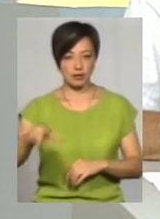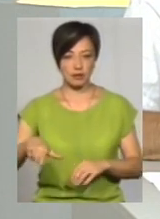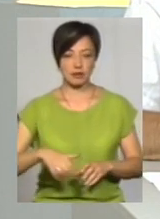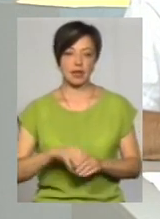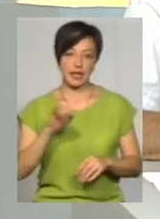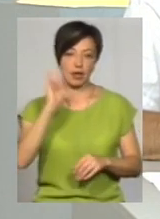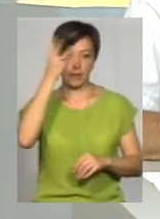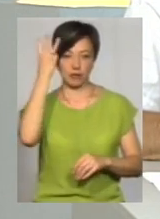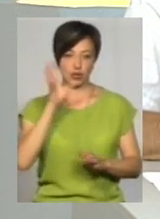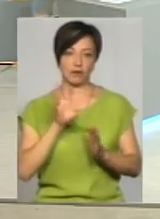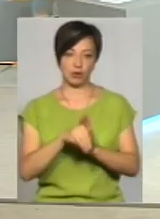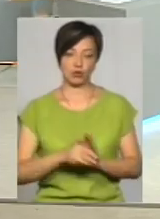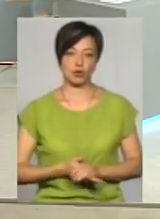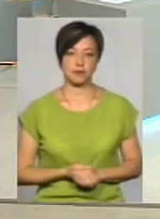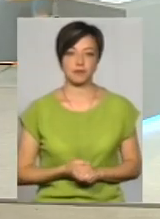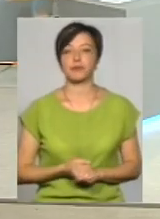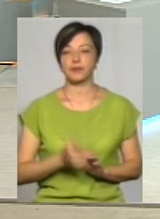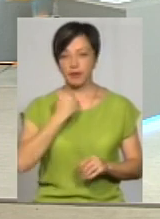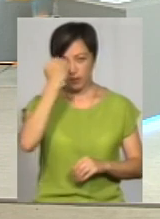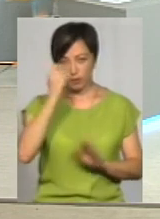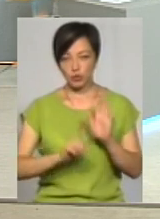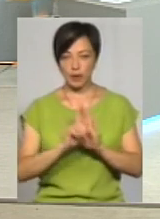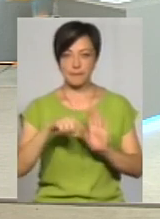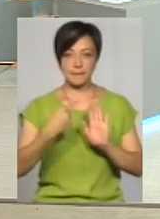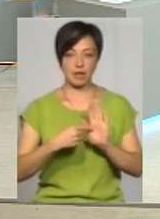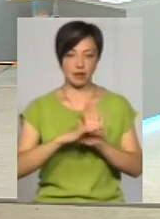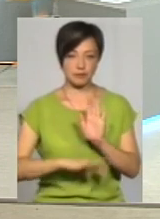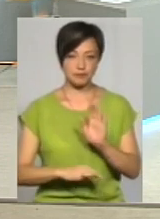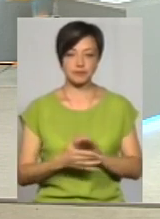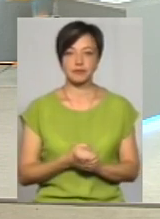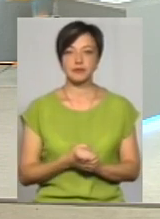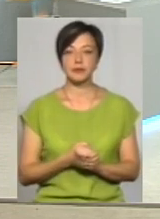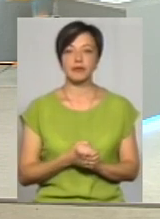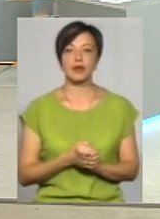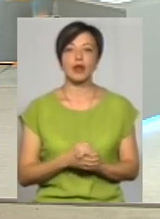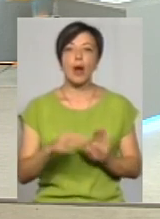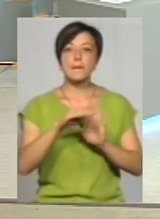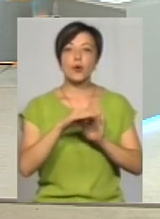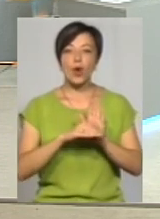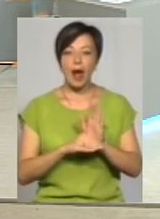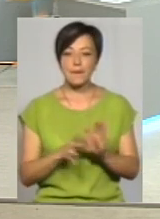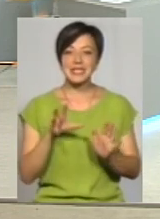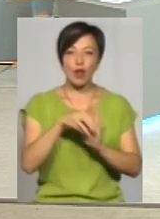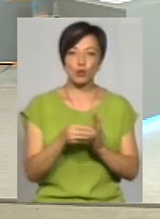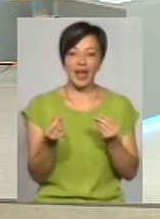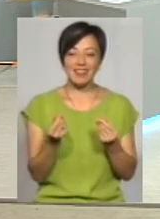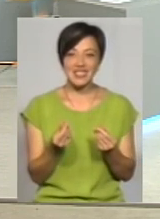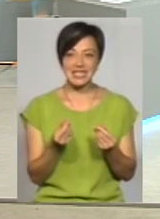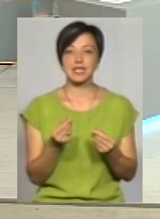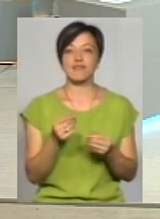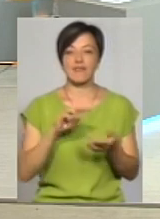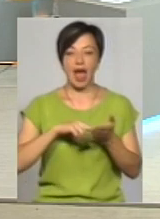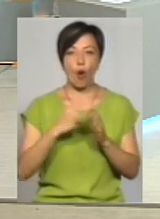і хмельничан тому саме. Так, дякую. Тож, почнемо до питань. У програму залучення інвестицій в економіку Кам'янця-Подільського на 2017